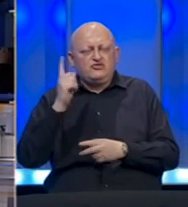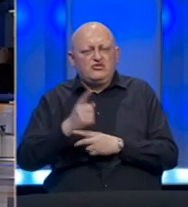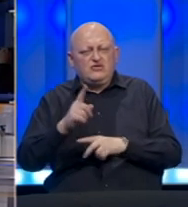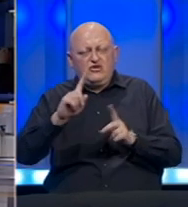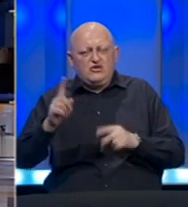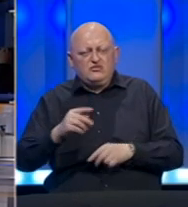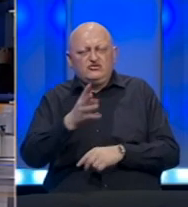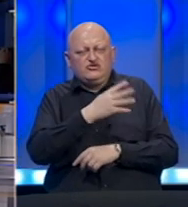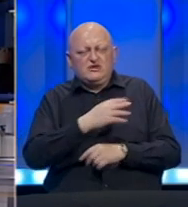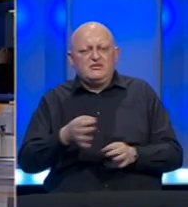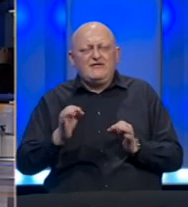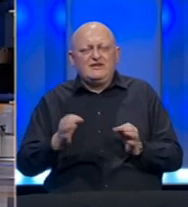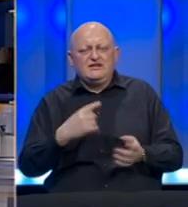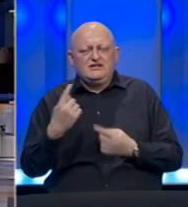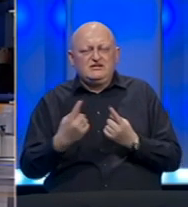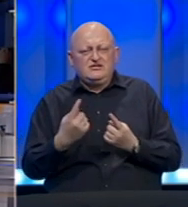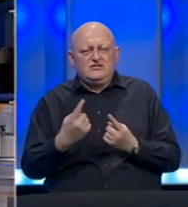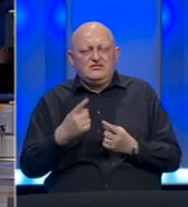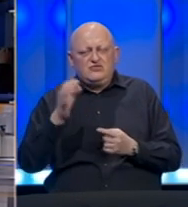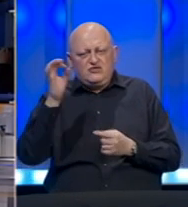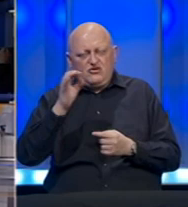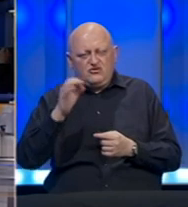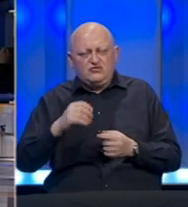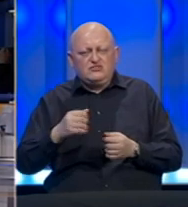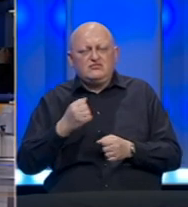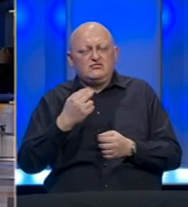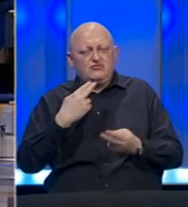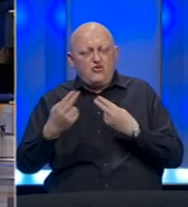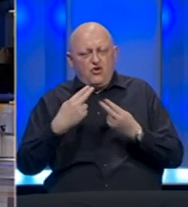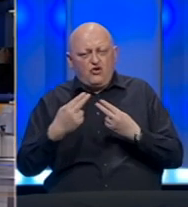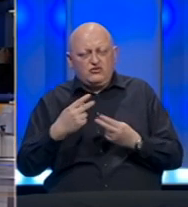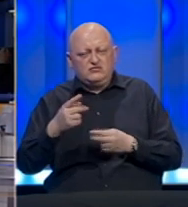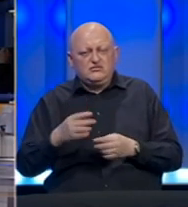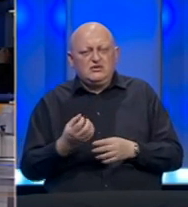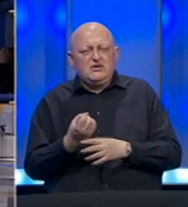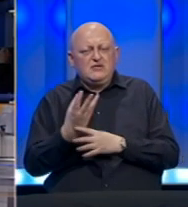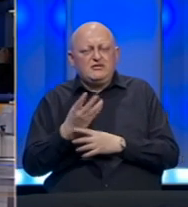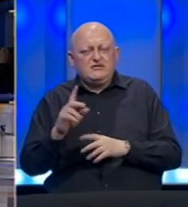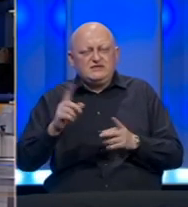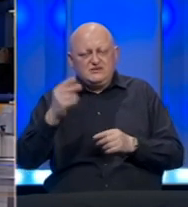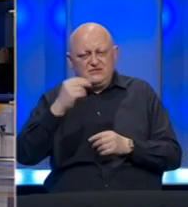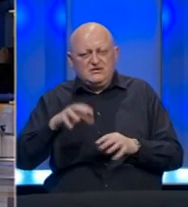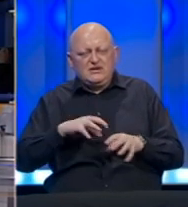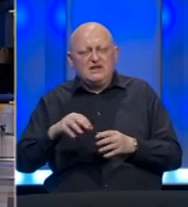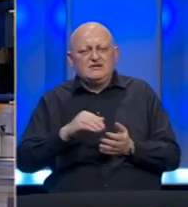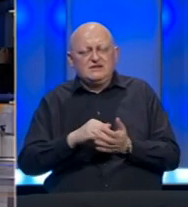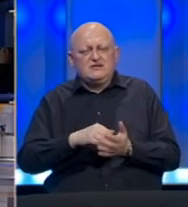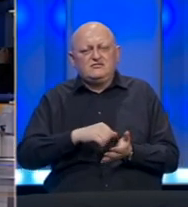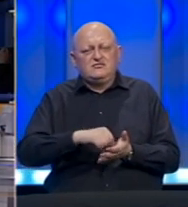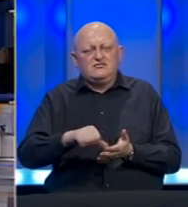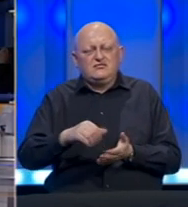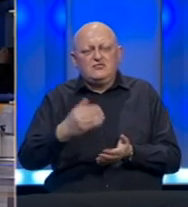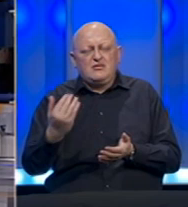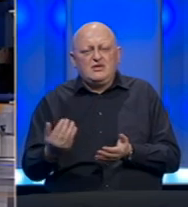Republičkog štaba za vandredne situacije. Na osnovu postignutog dogovora, privrednici Republike Srpske radnicima bi trebalo da isplate